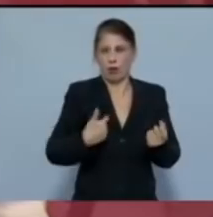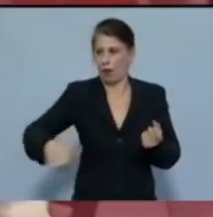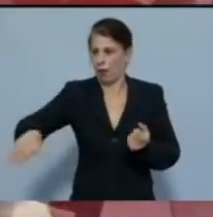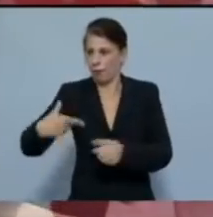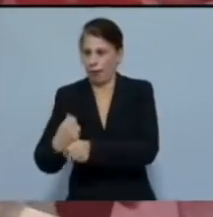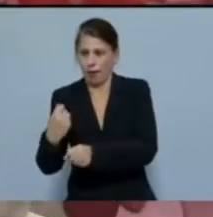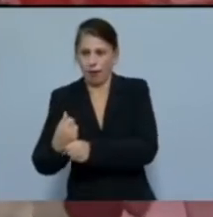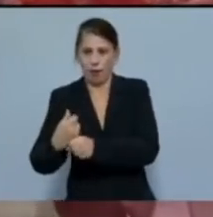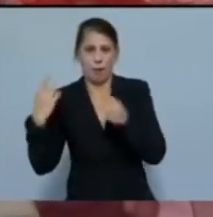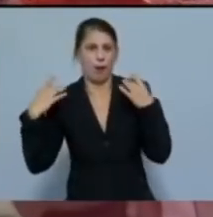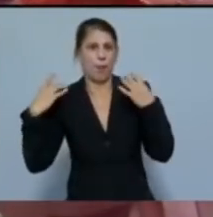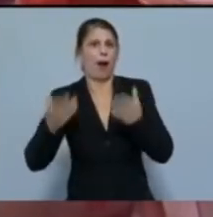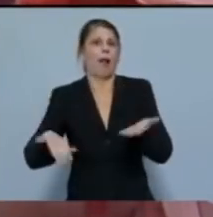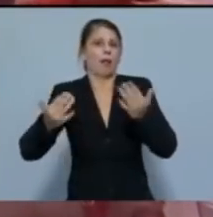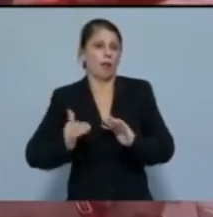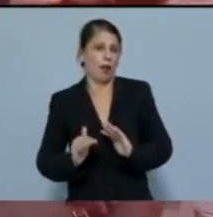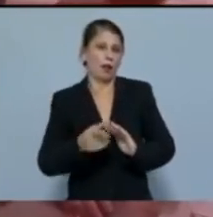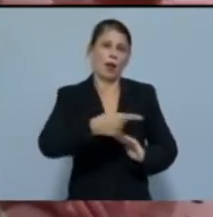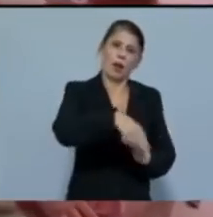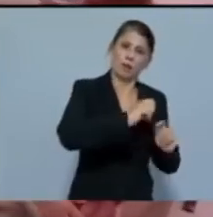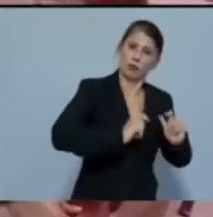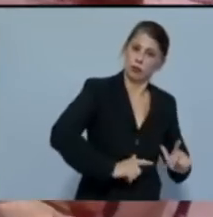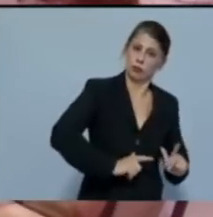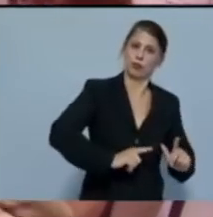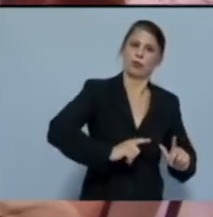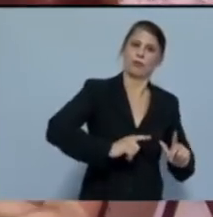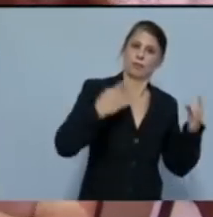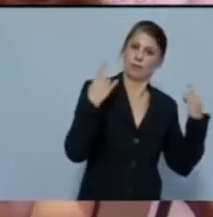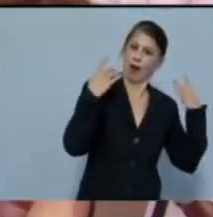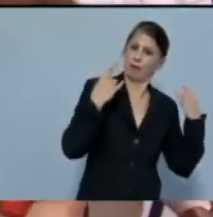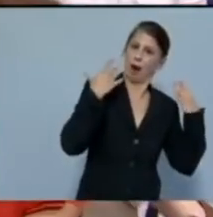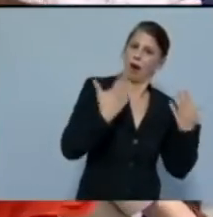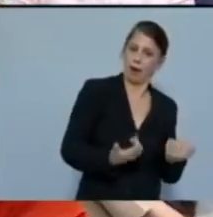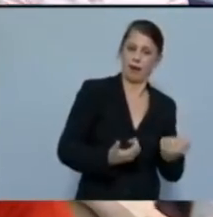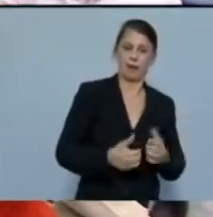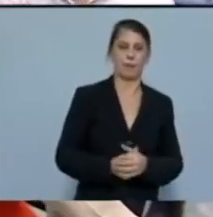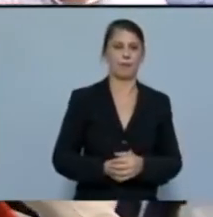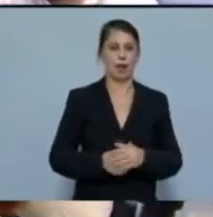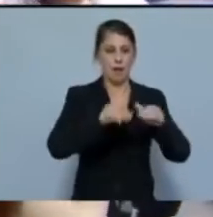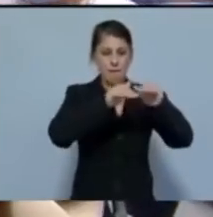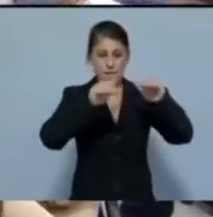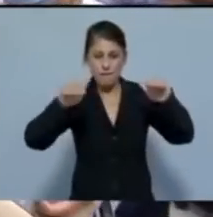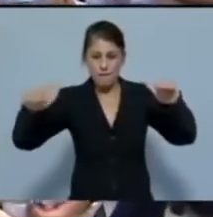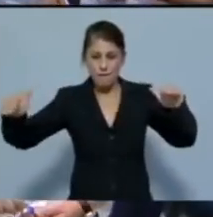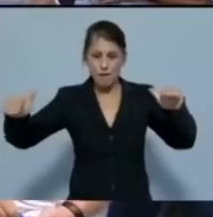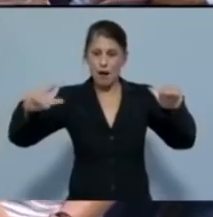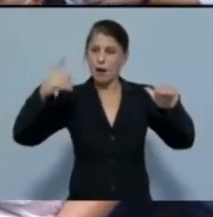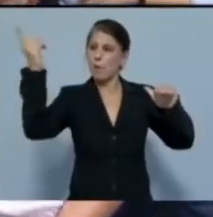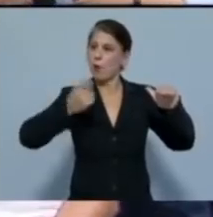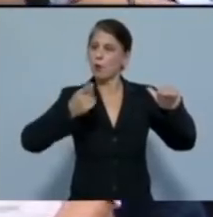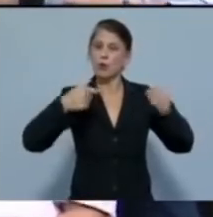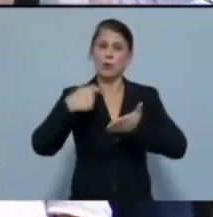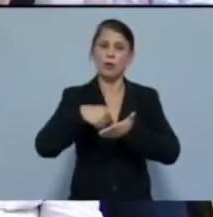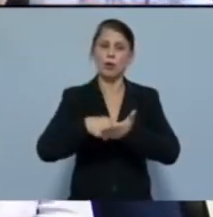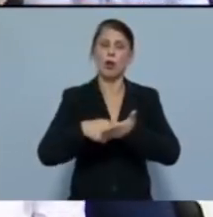εργαζόμενους. Η οριζόντια μείωση των συντελεστών φορολογίας, οι νέες φοροαπαλλαγές με τη